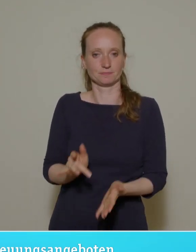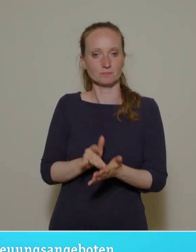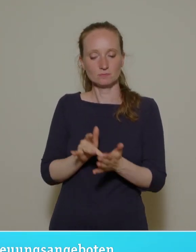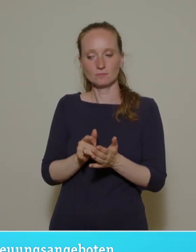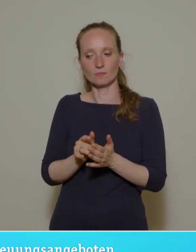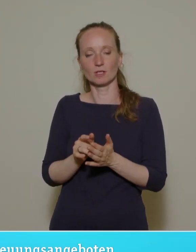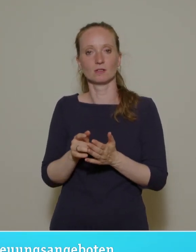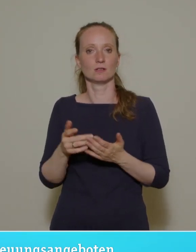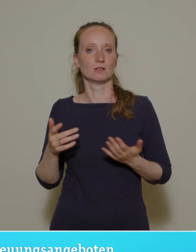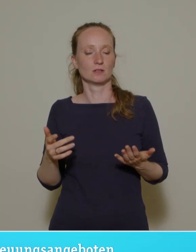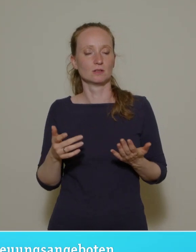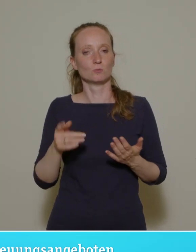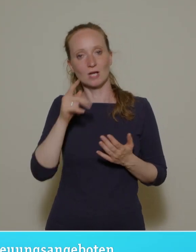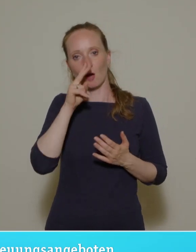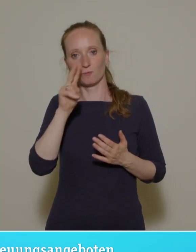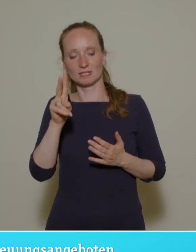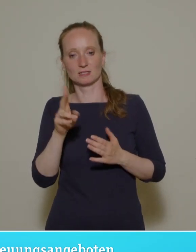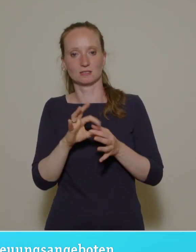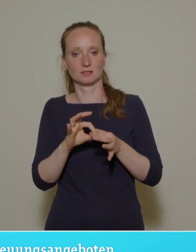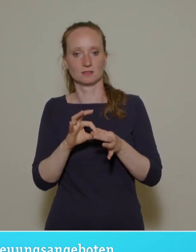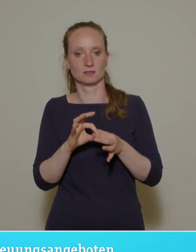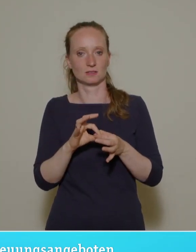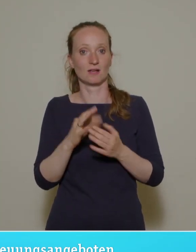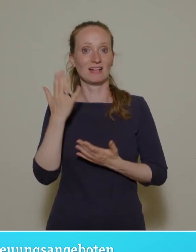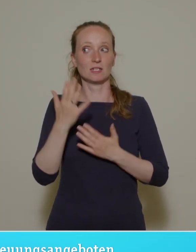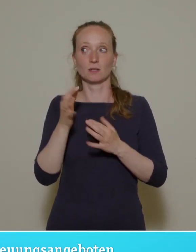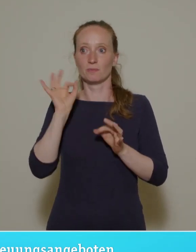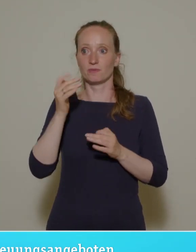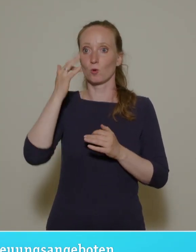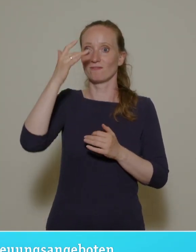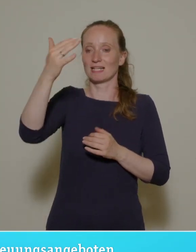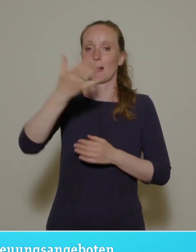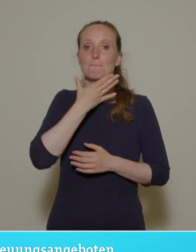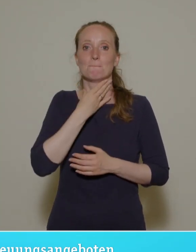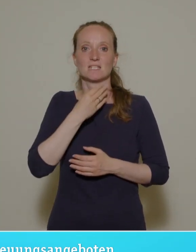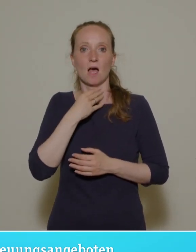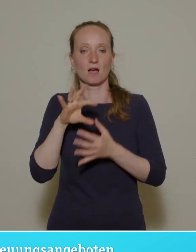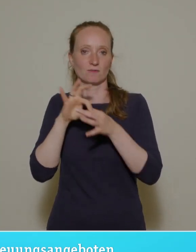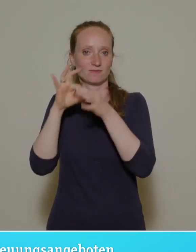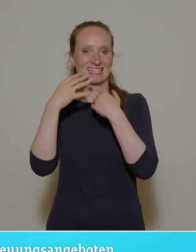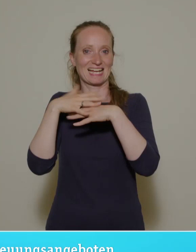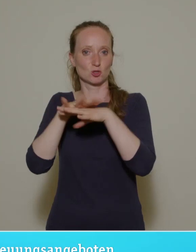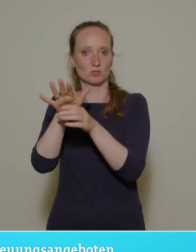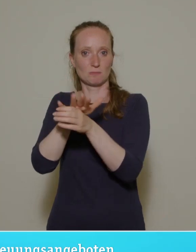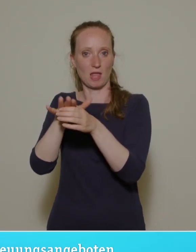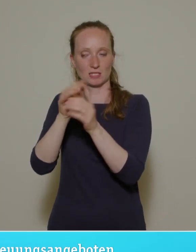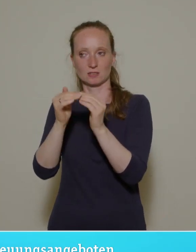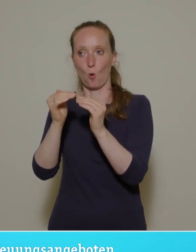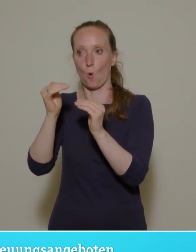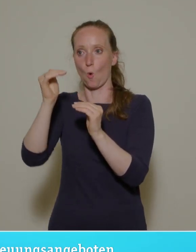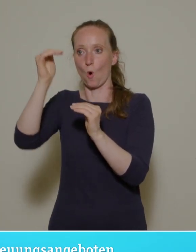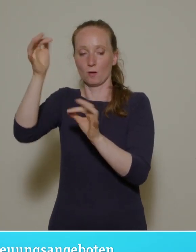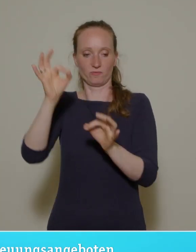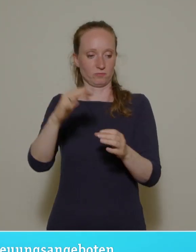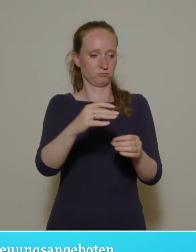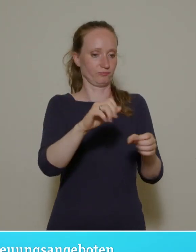Kapazitätsreduzierung zum Opfer gefallen sind. Und plötzlich haben wir irgendwo einen Bedarf. Aber das ist ein bisschen so, wie man die Schiffe dann am